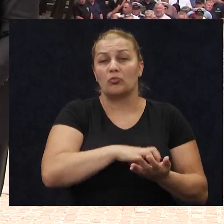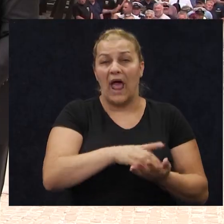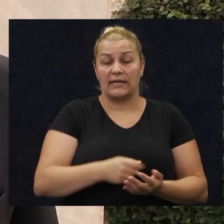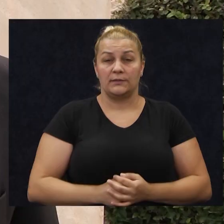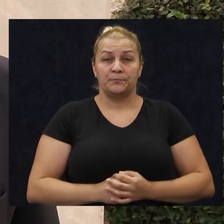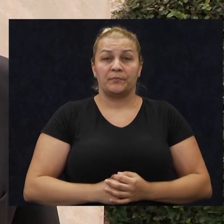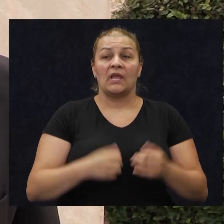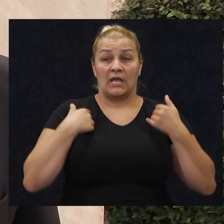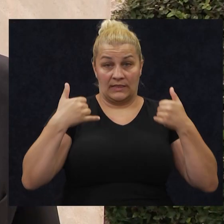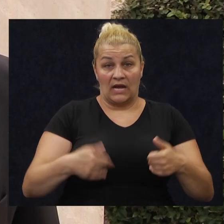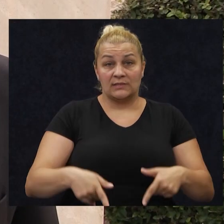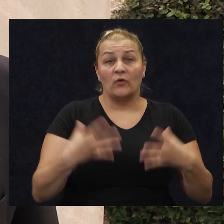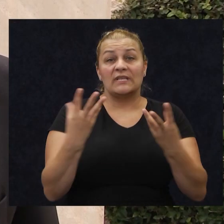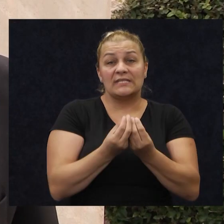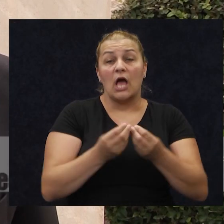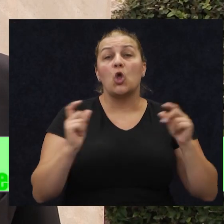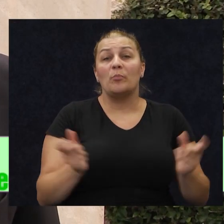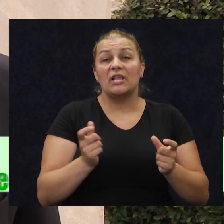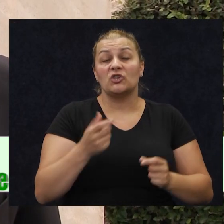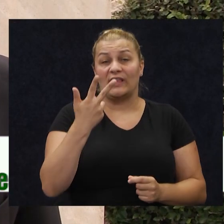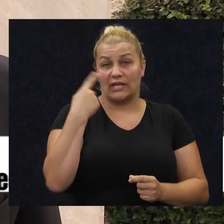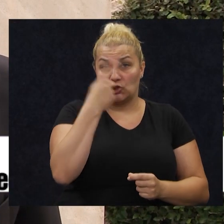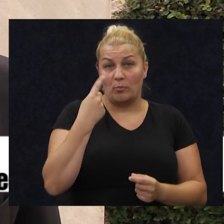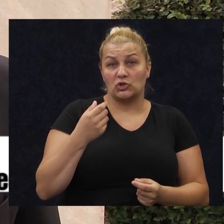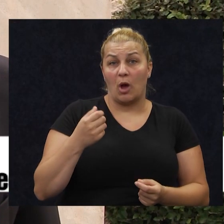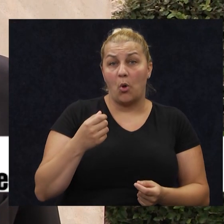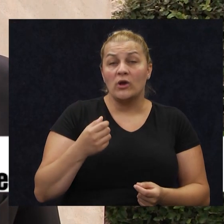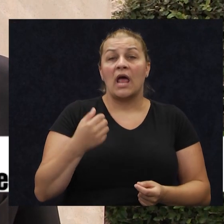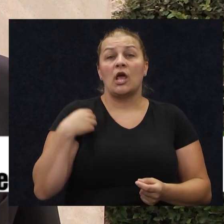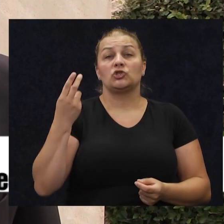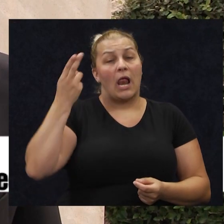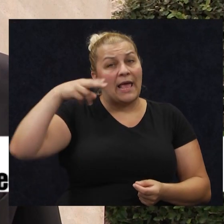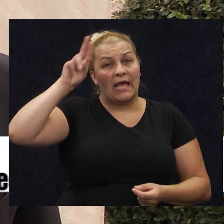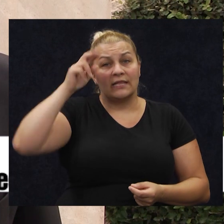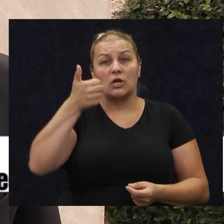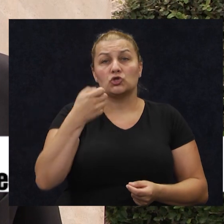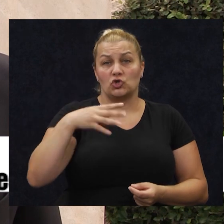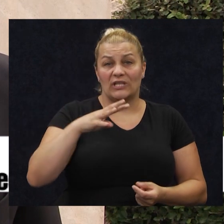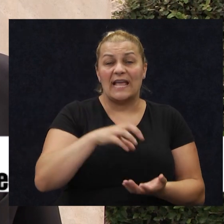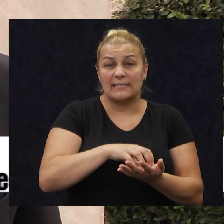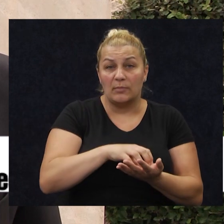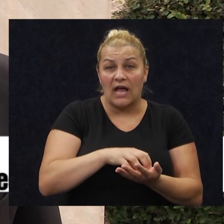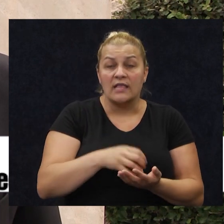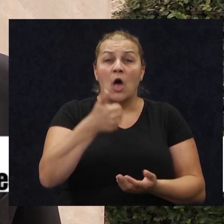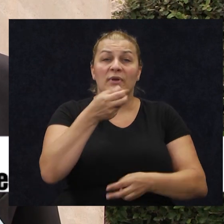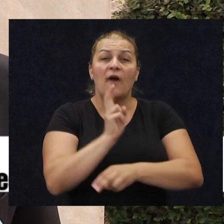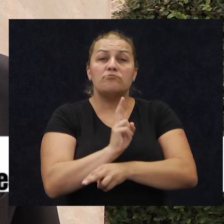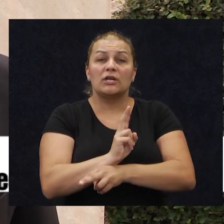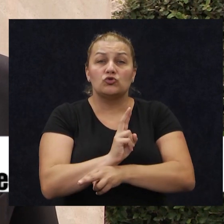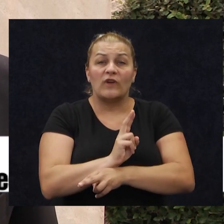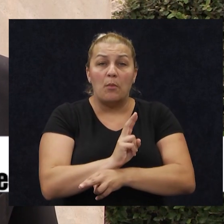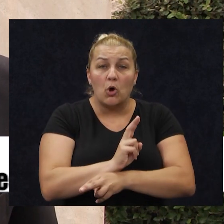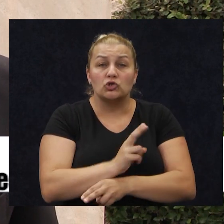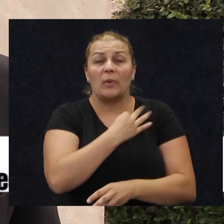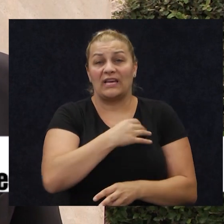na obilježavanju treće omiške bojne naše legendarne 114. brigade prve pričuvne postrojbe